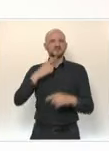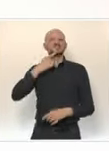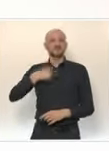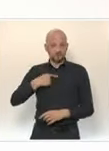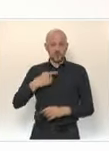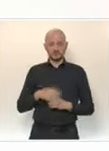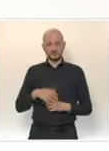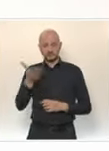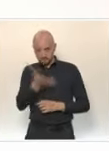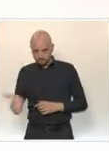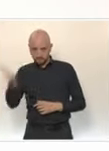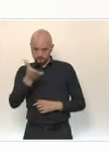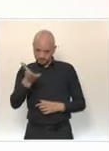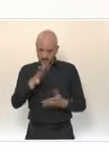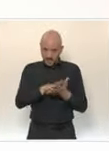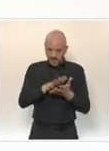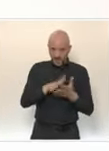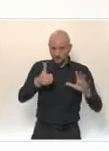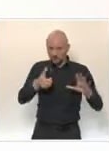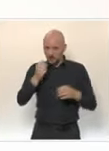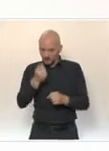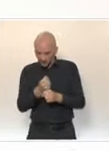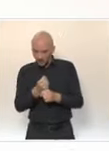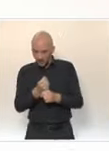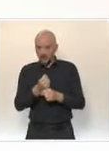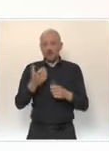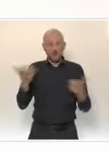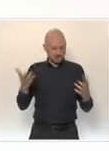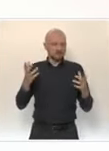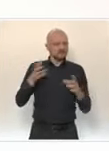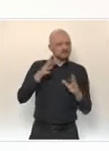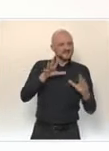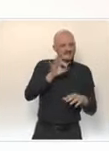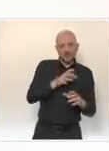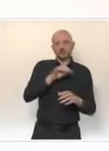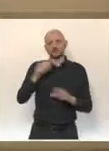60 ans, vous pourrez prendre rendez-vous en centre à compter de la mi-mai.